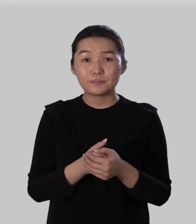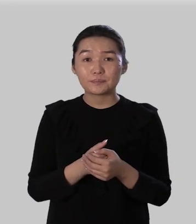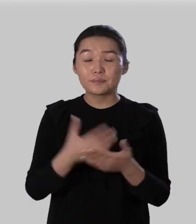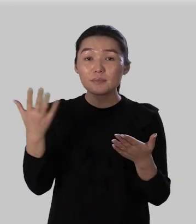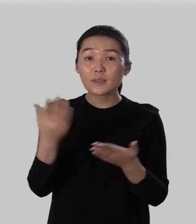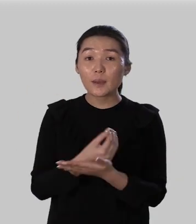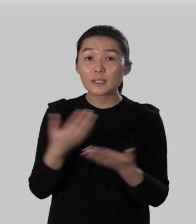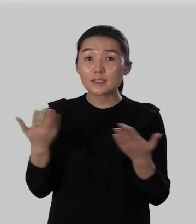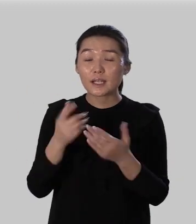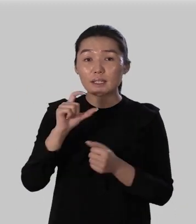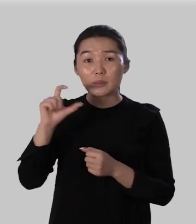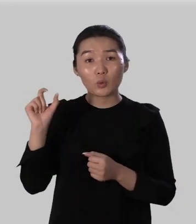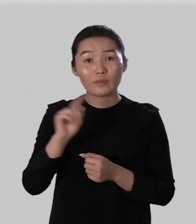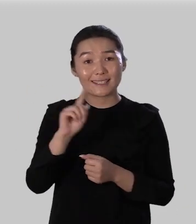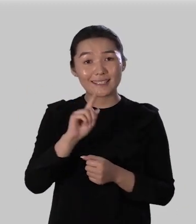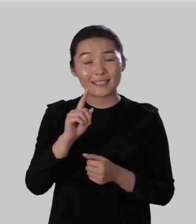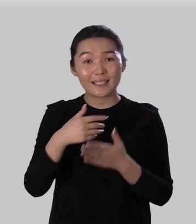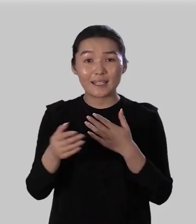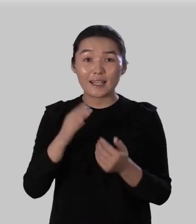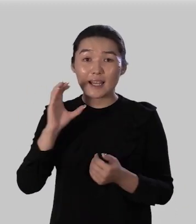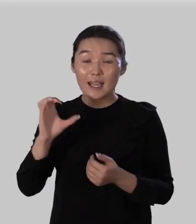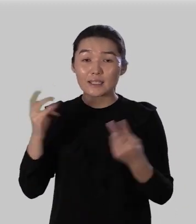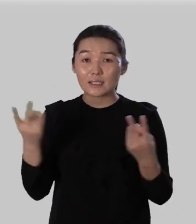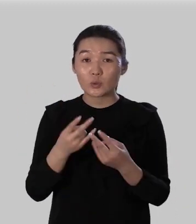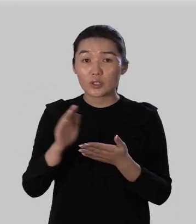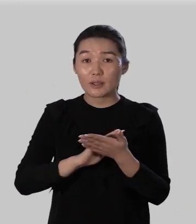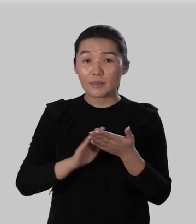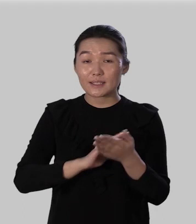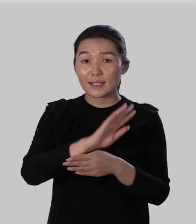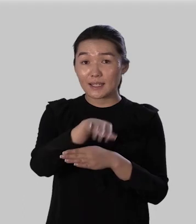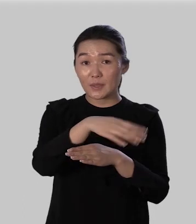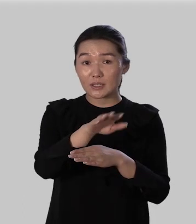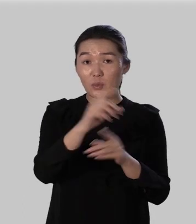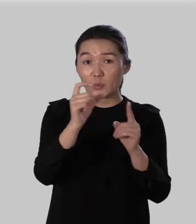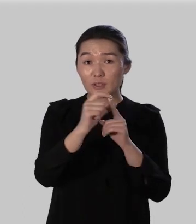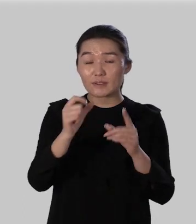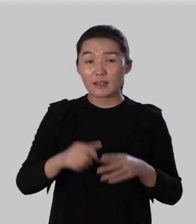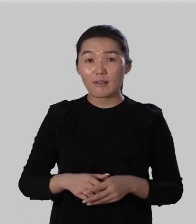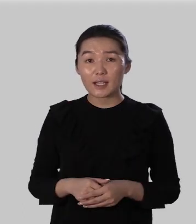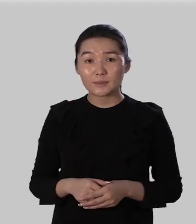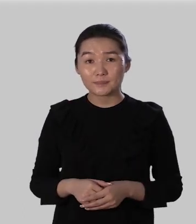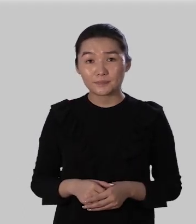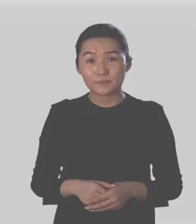потренируемся определите какие буквы z или с следует писать на месте пропусков в словах